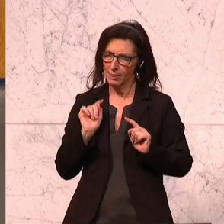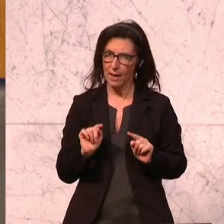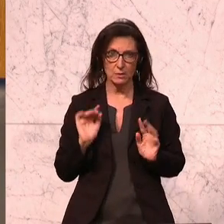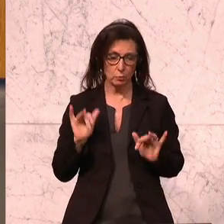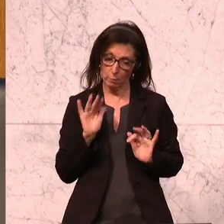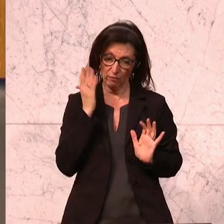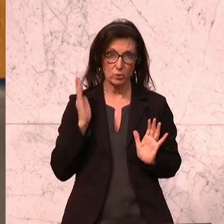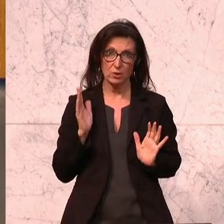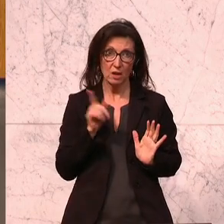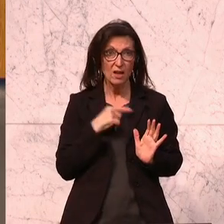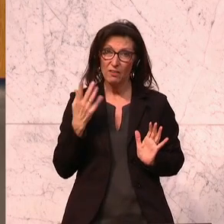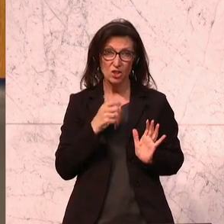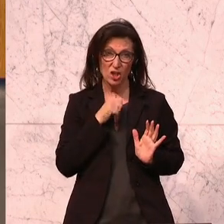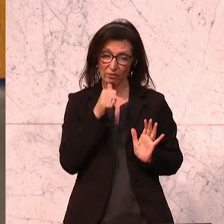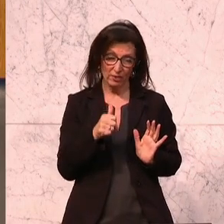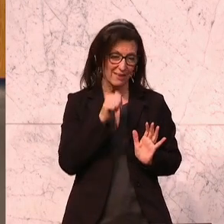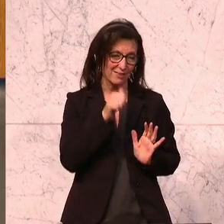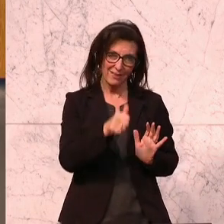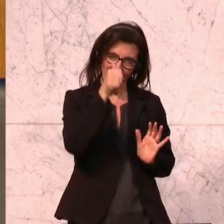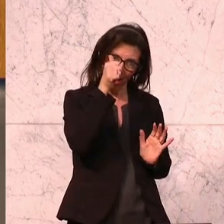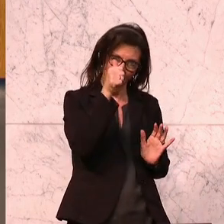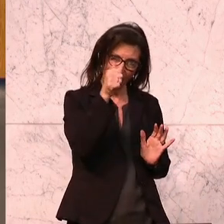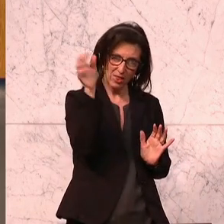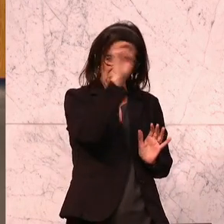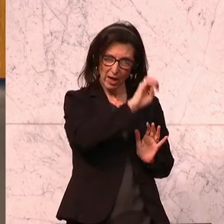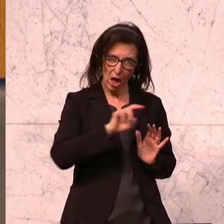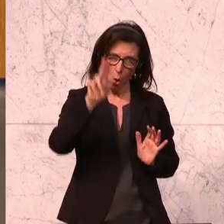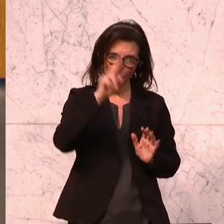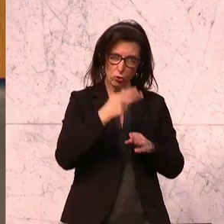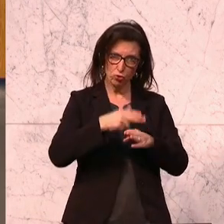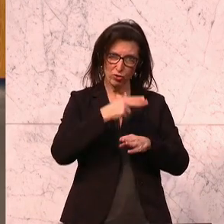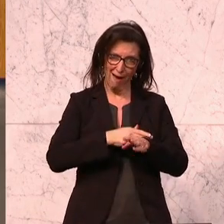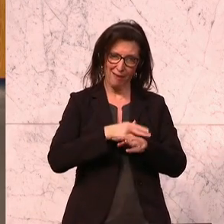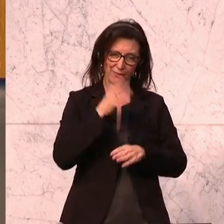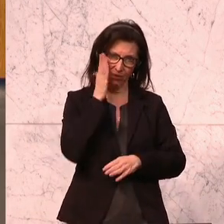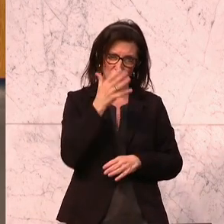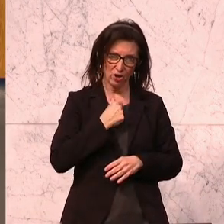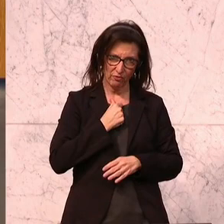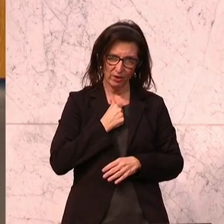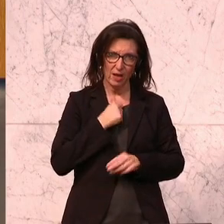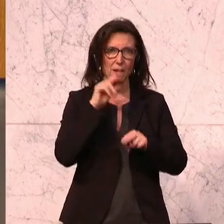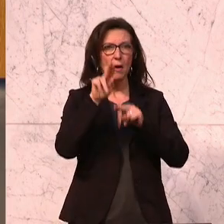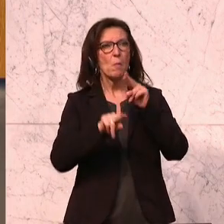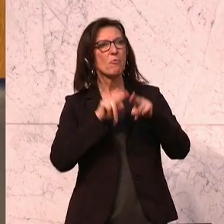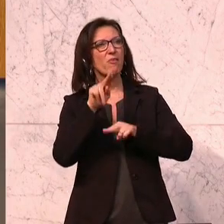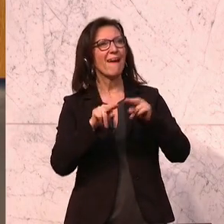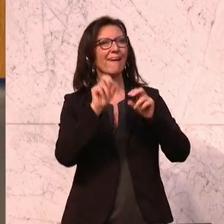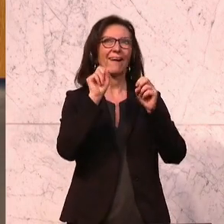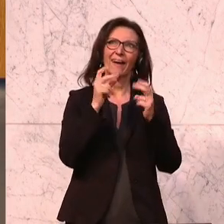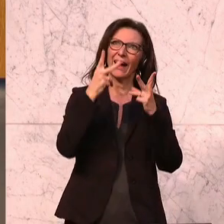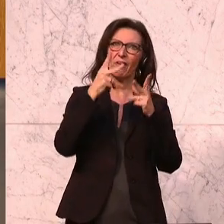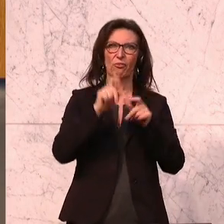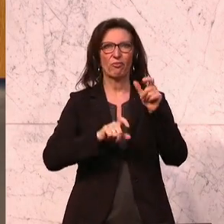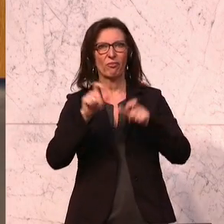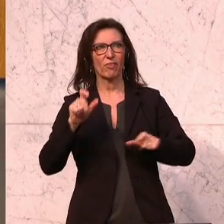wird uns nicht gelingen, keinem einzigen europäischen Mitgliedstaat wird es gelingen, das Pflegekräftepotenzial, das wir brauchen, aus